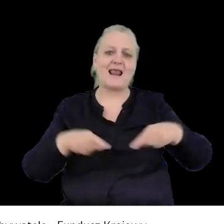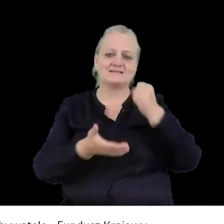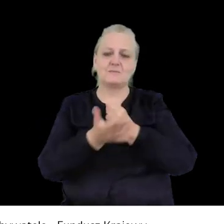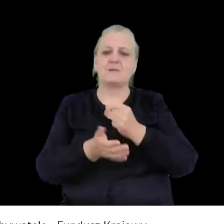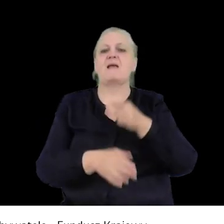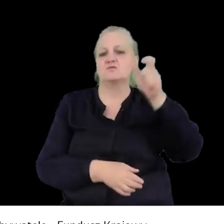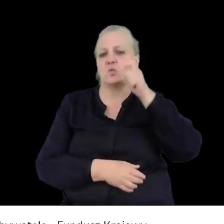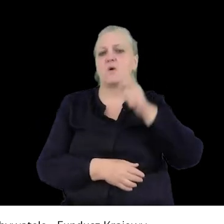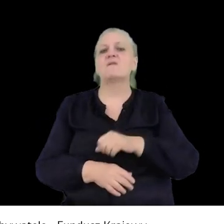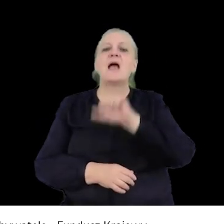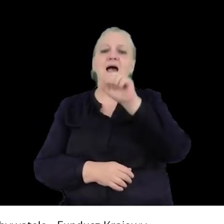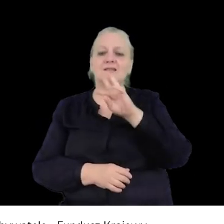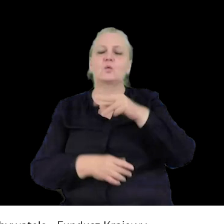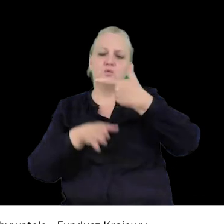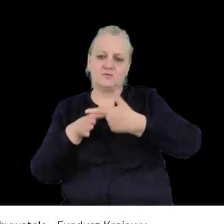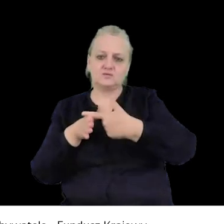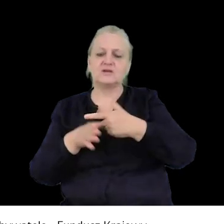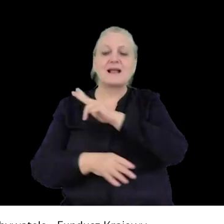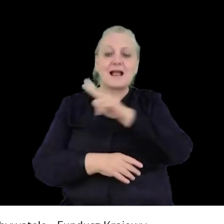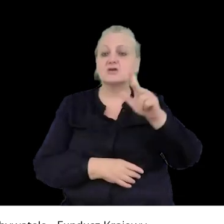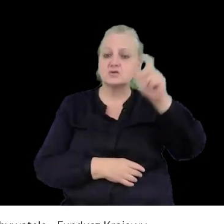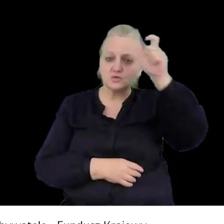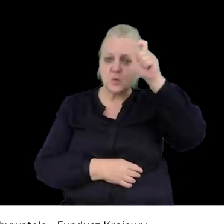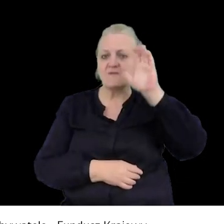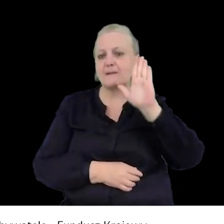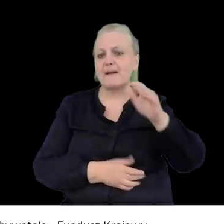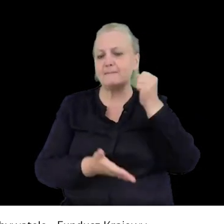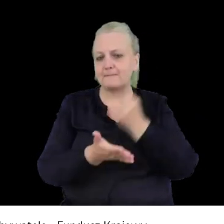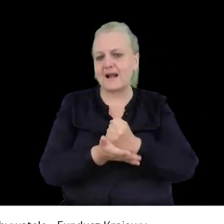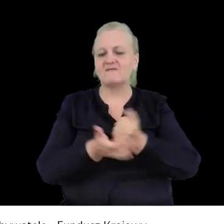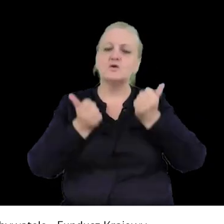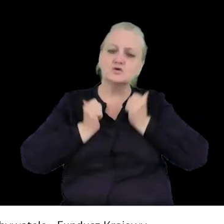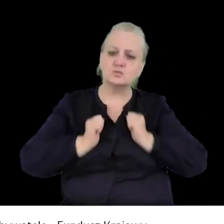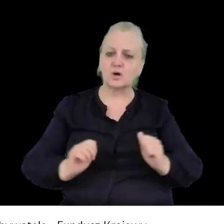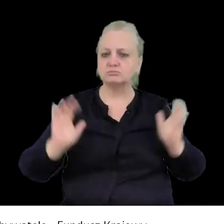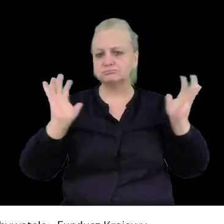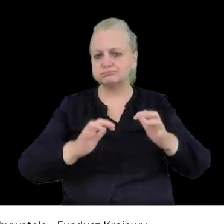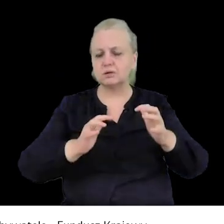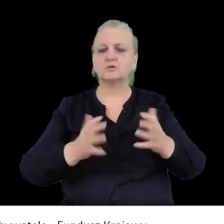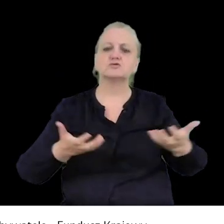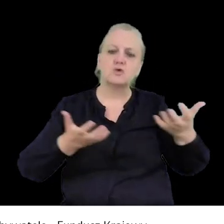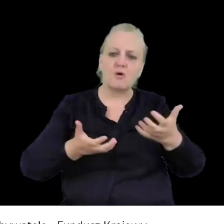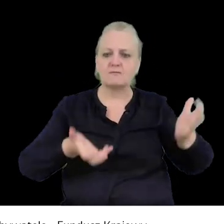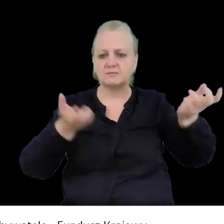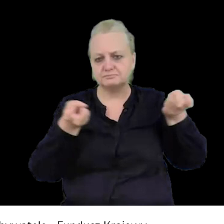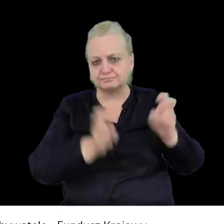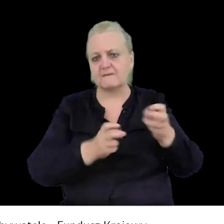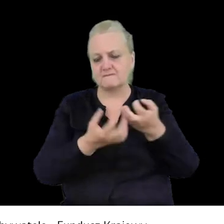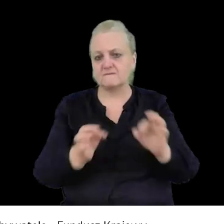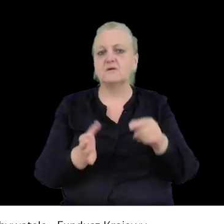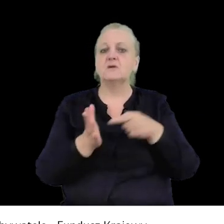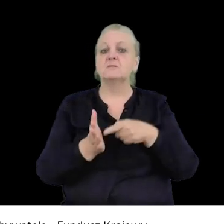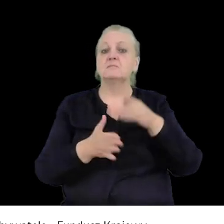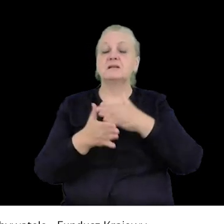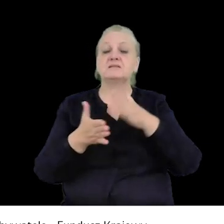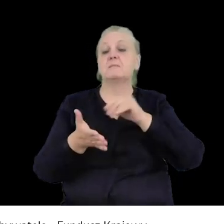artykuł 20 mówi, że każdy człowiek ma prawo do spokojnego zgromadzania się i stowarzyszenia. Międzyplanowy Pakt